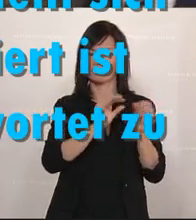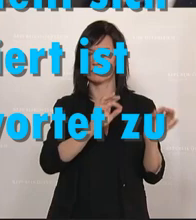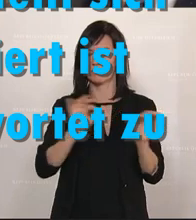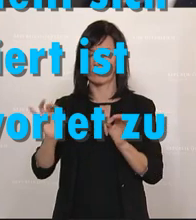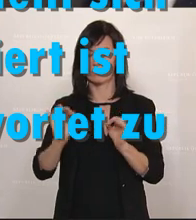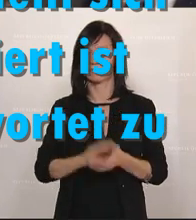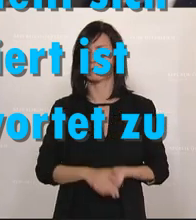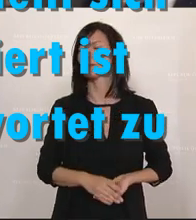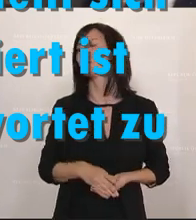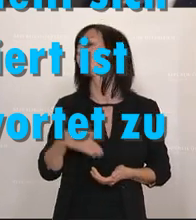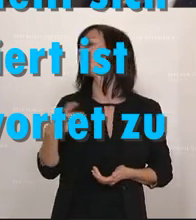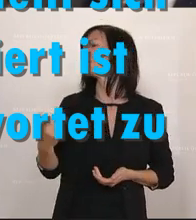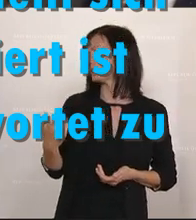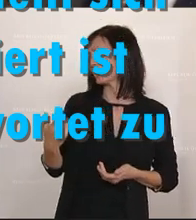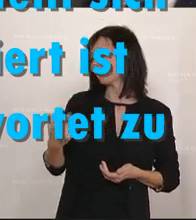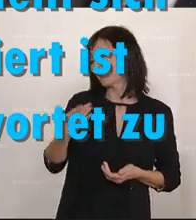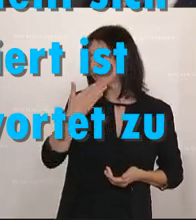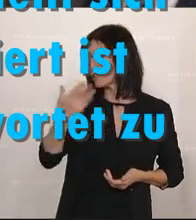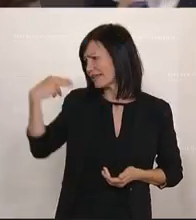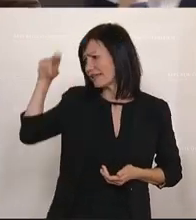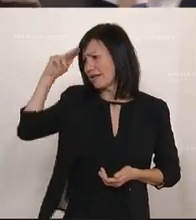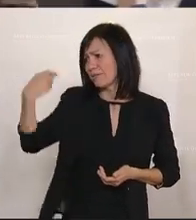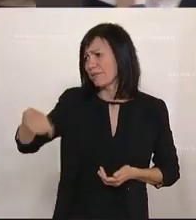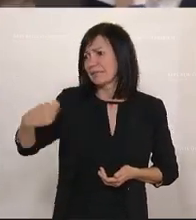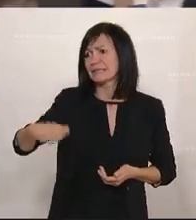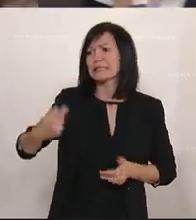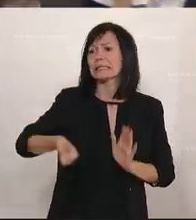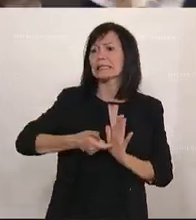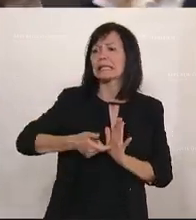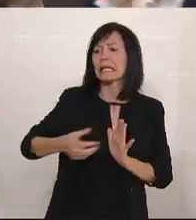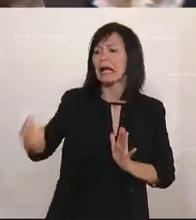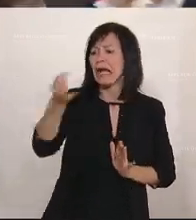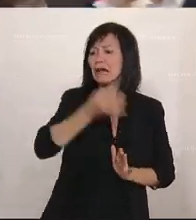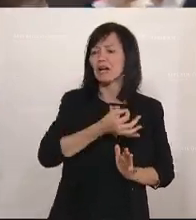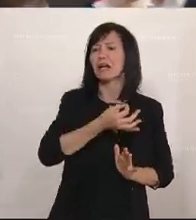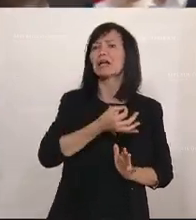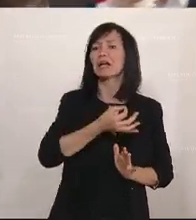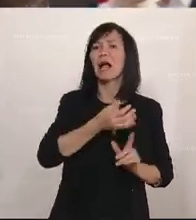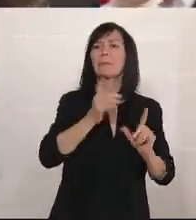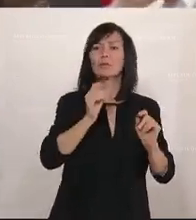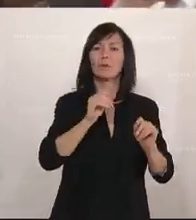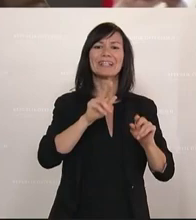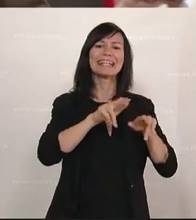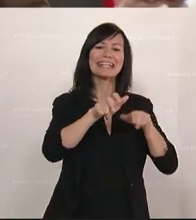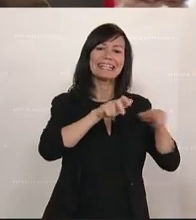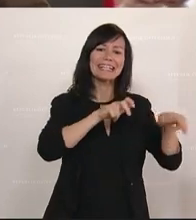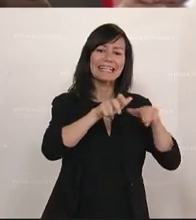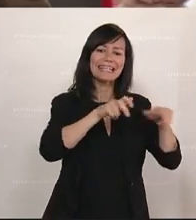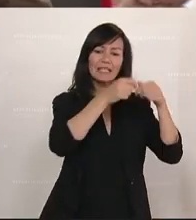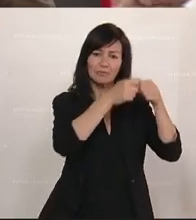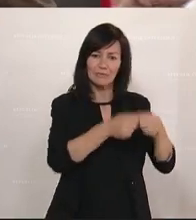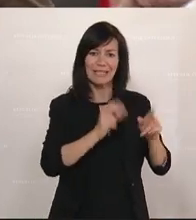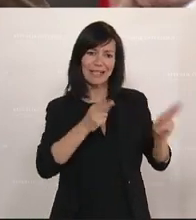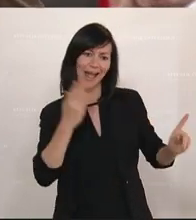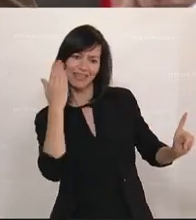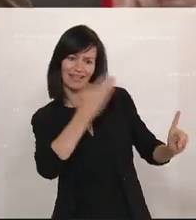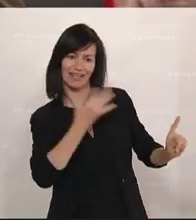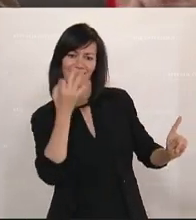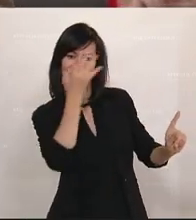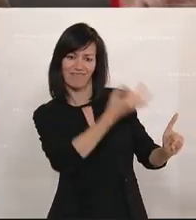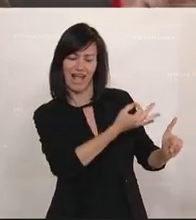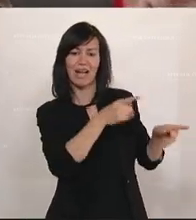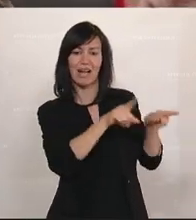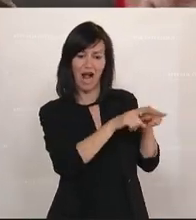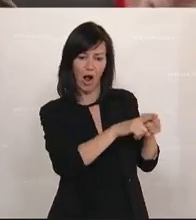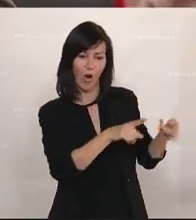dringliche Anfragen in diesem Haus sind dazu da, dass Abgeordnete Anfragen an Regierungsmitglieder stellen können und stellen dürfen, die auch